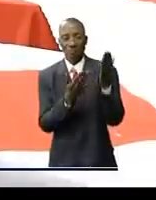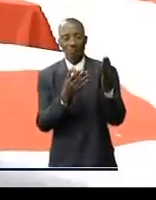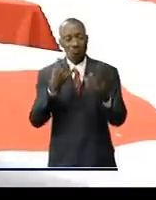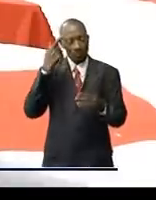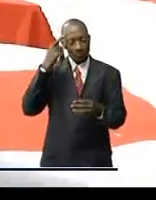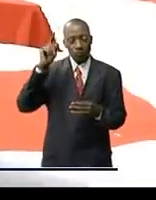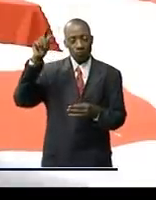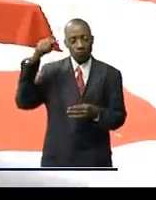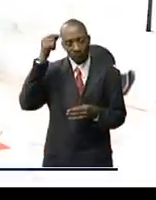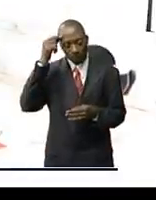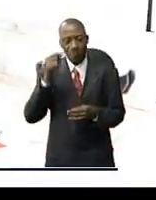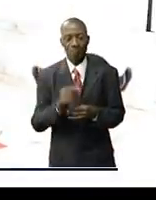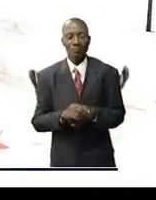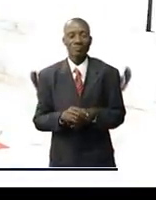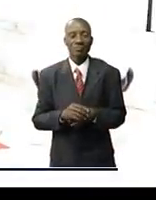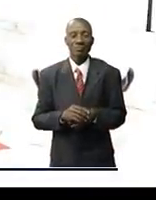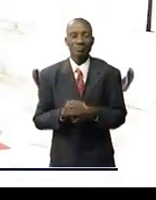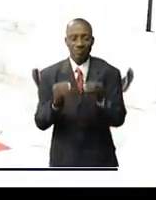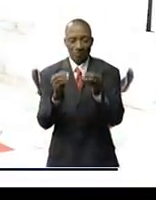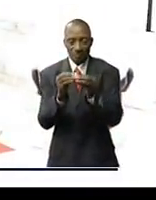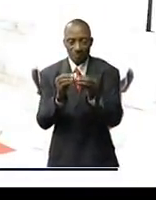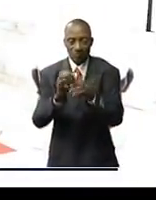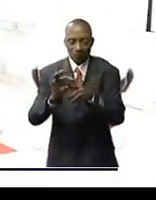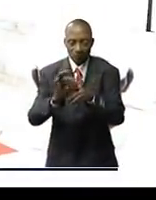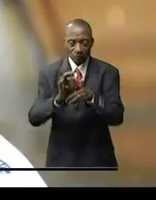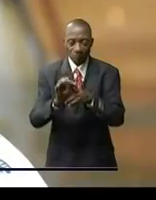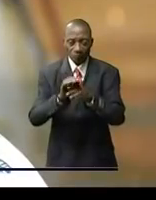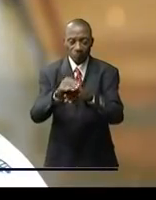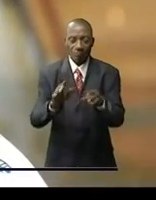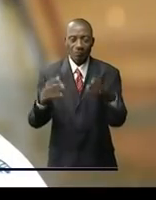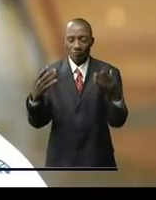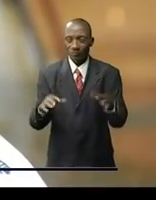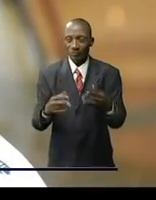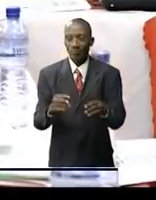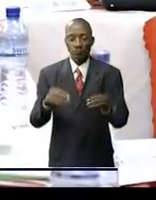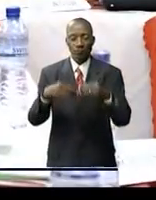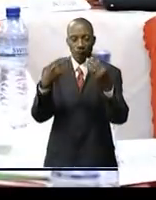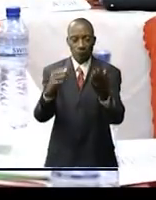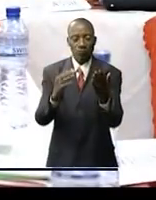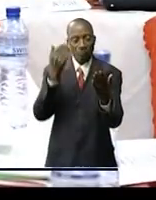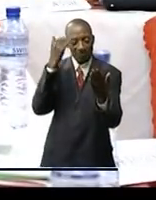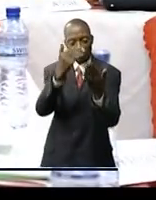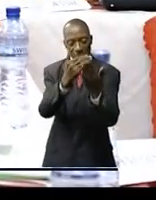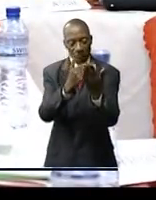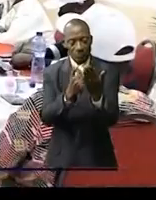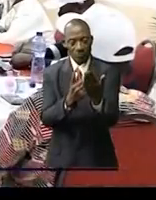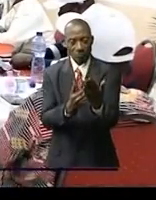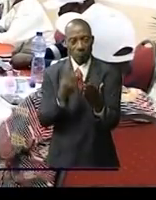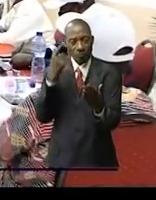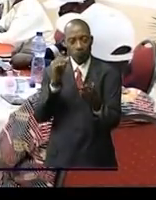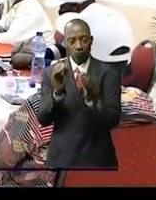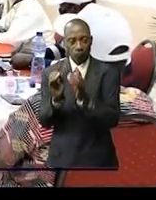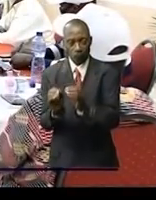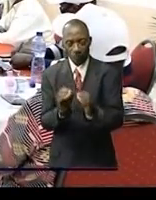'issue de cette formation les participants ont élaboré une feuille de route suivie de sa validation sur l'engagement de ces organisations de la société